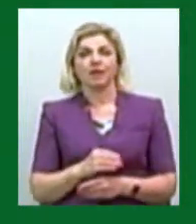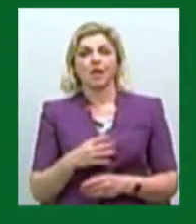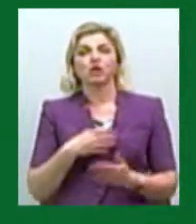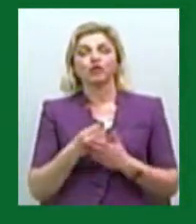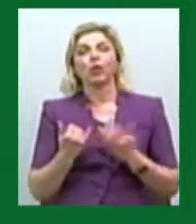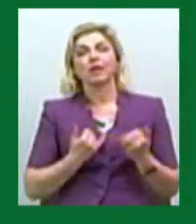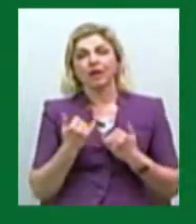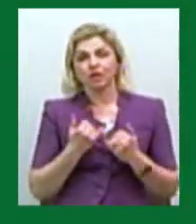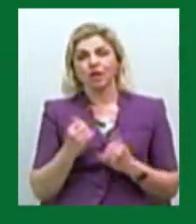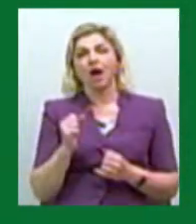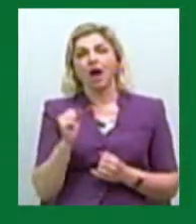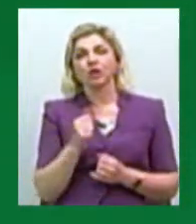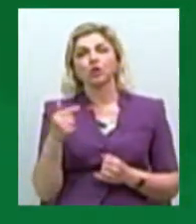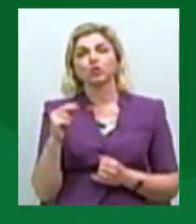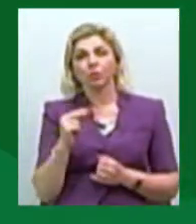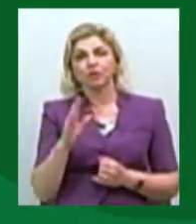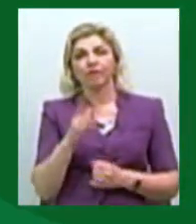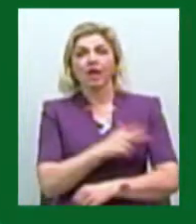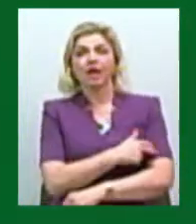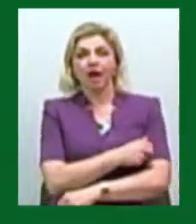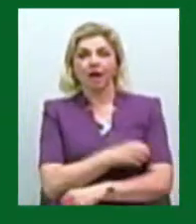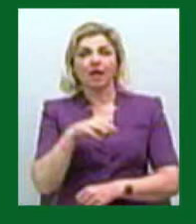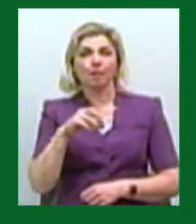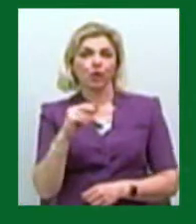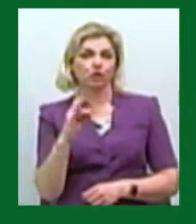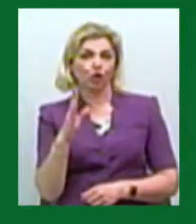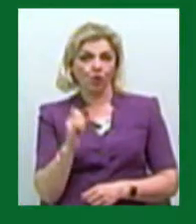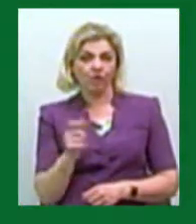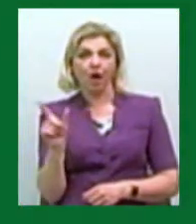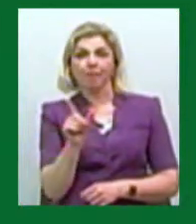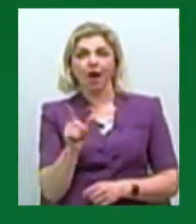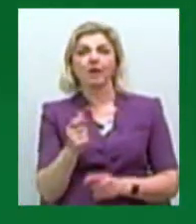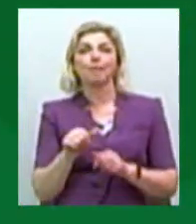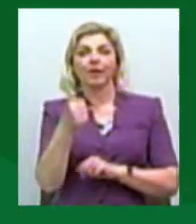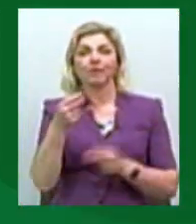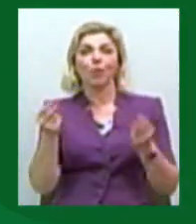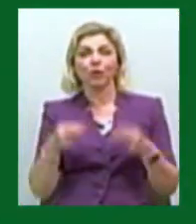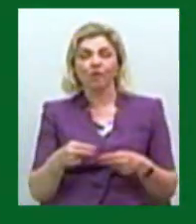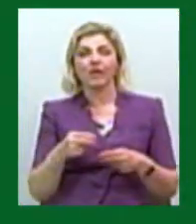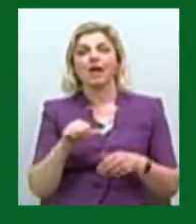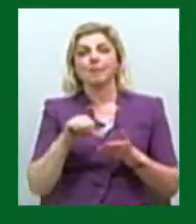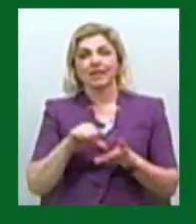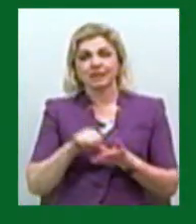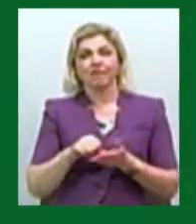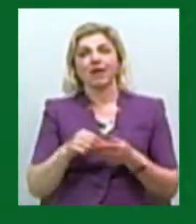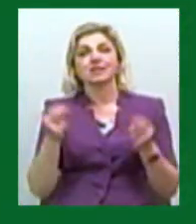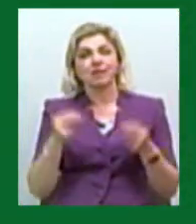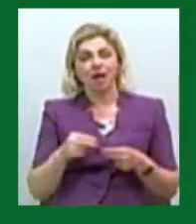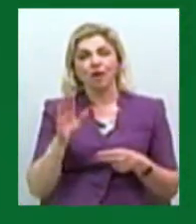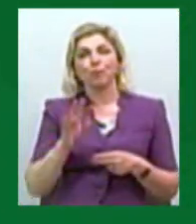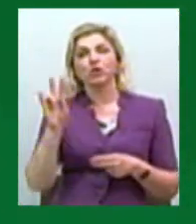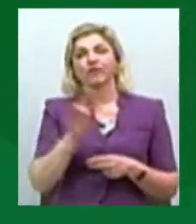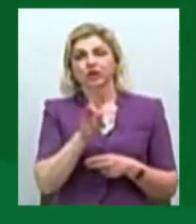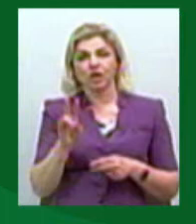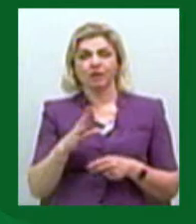нареченою Ганою Чубчик у лікарні Мечникова. Пару спочатку одружили представники РАКСу, потім священик провів обряд